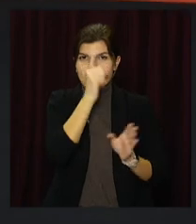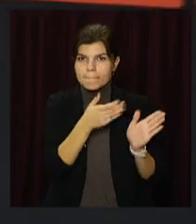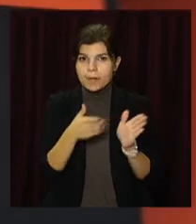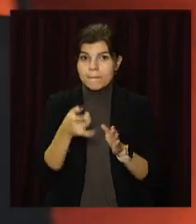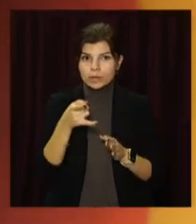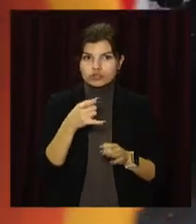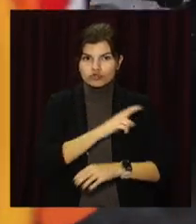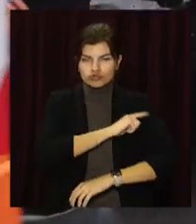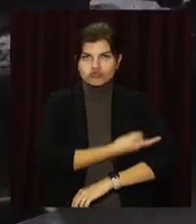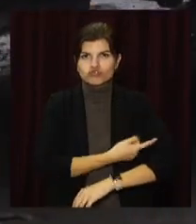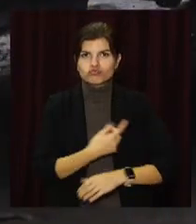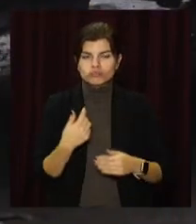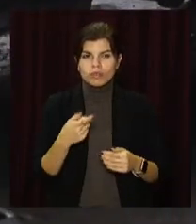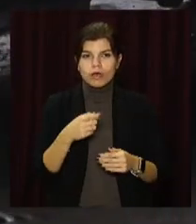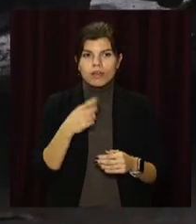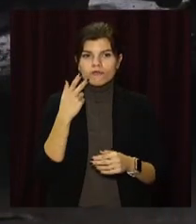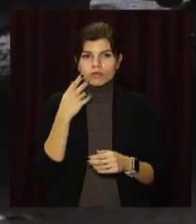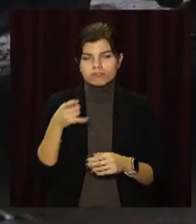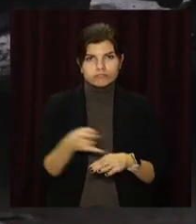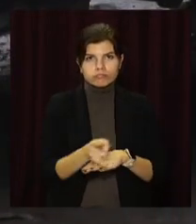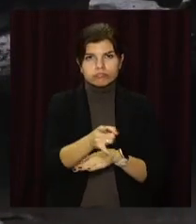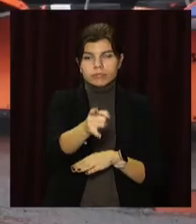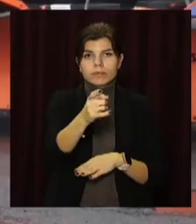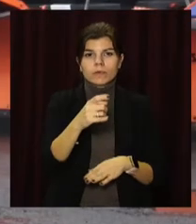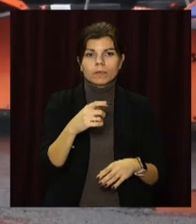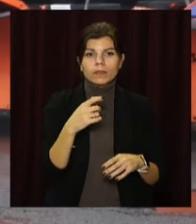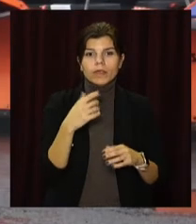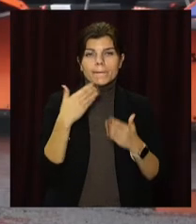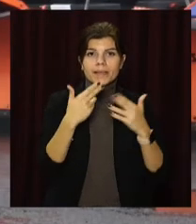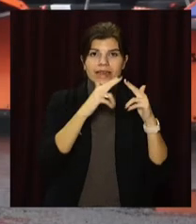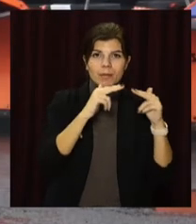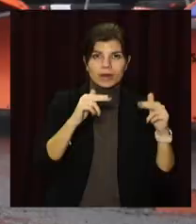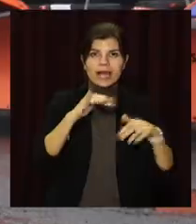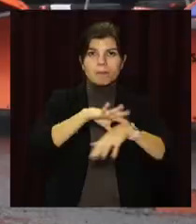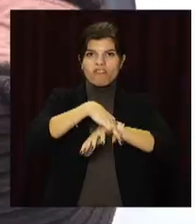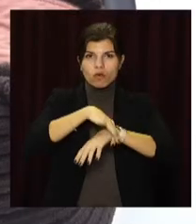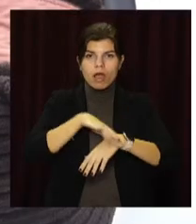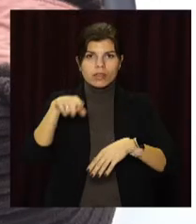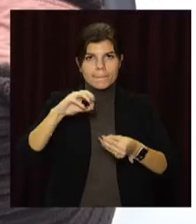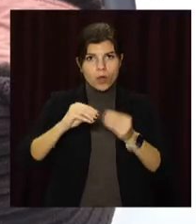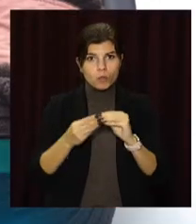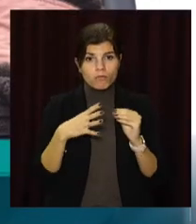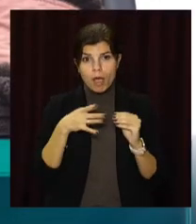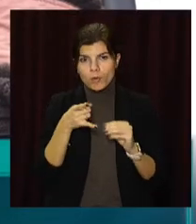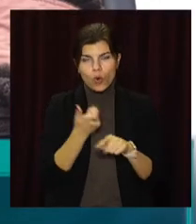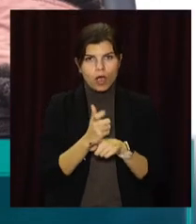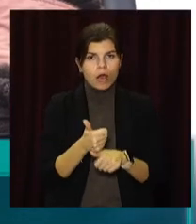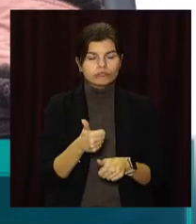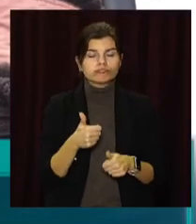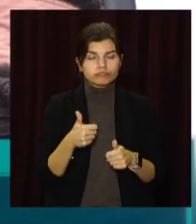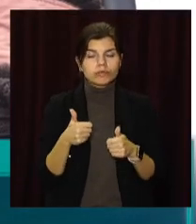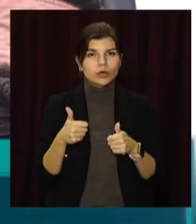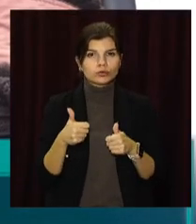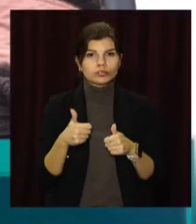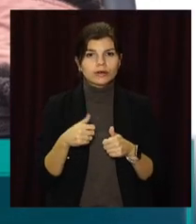потужна та швидка. Виїжджає на допомогу автомобілістам на трасі між Дніпром та Павлоградом. Машина хороша, дуже хороша. Ну, по